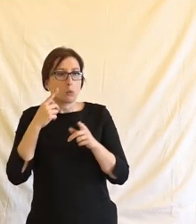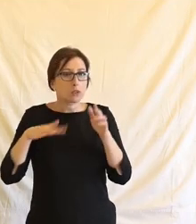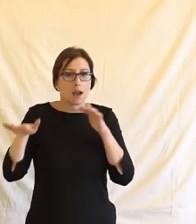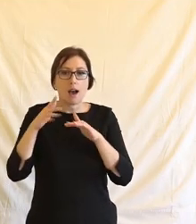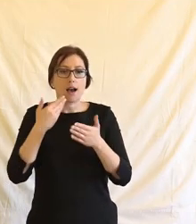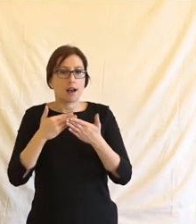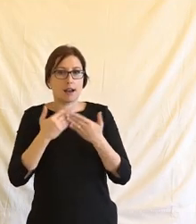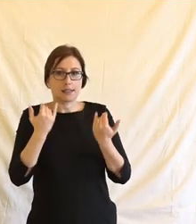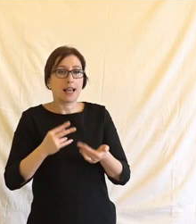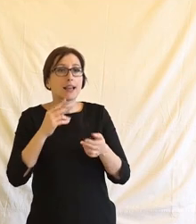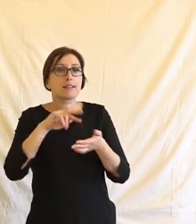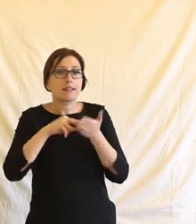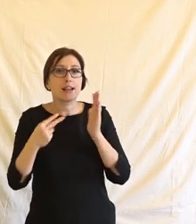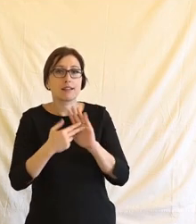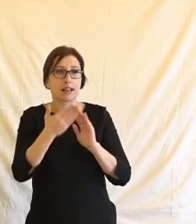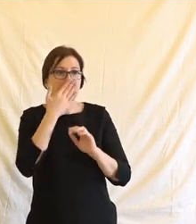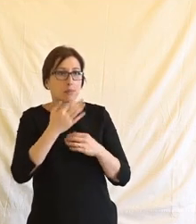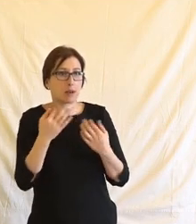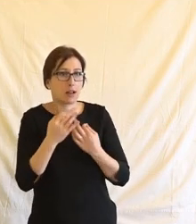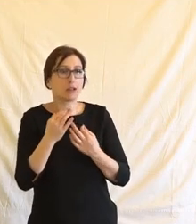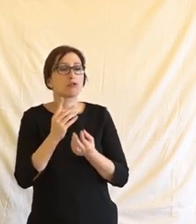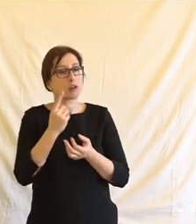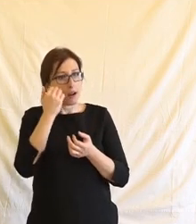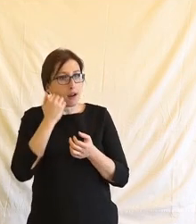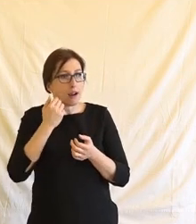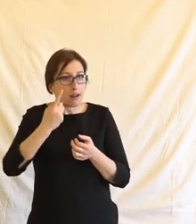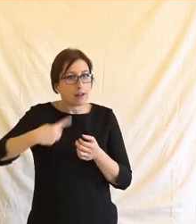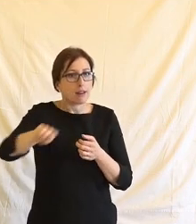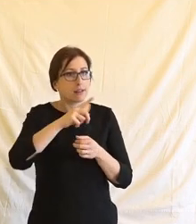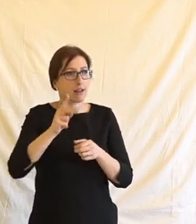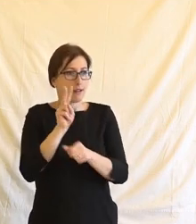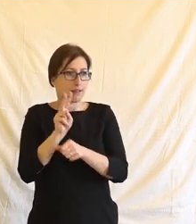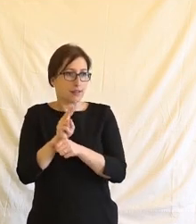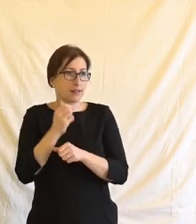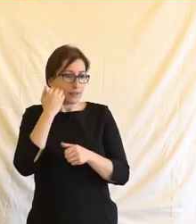světě minimálně dost na to, aby nám jako občanům ta lidská práva garantoval.